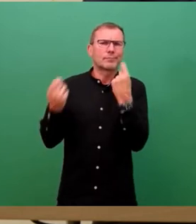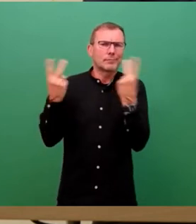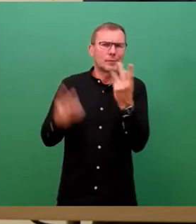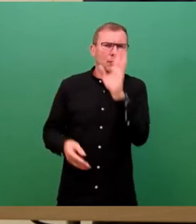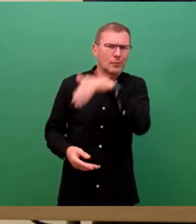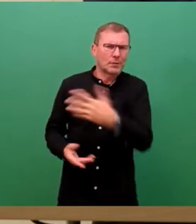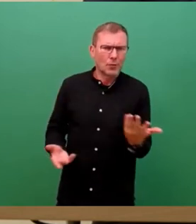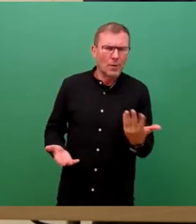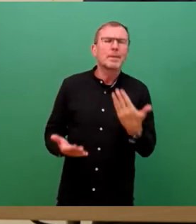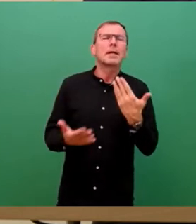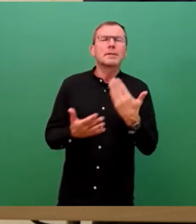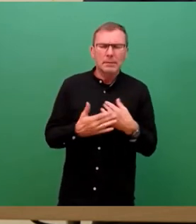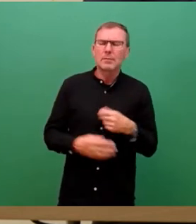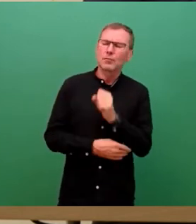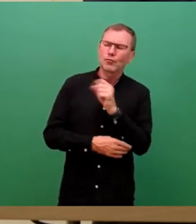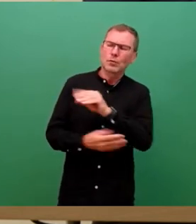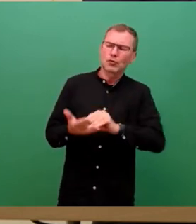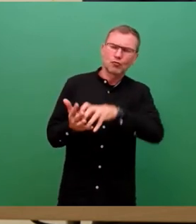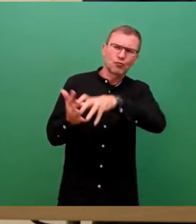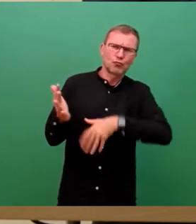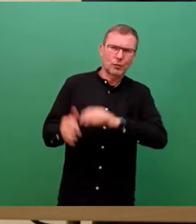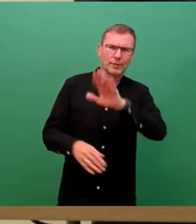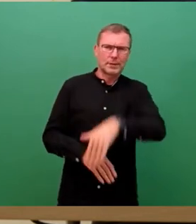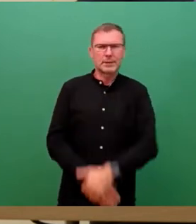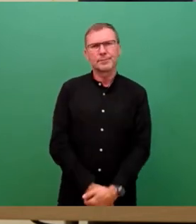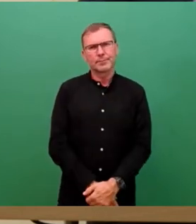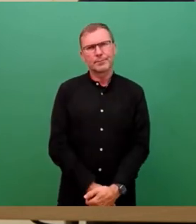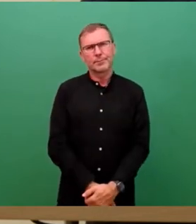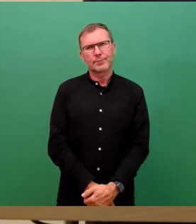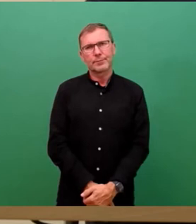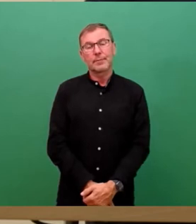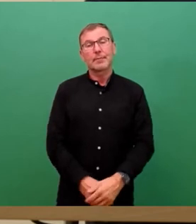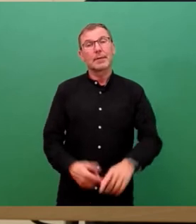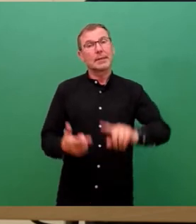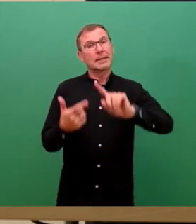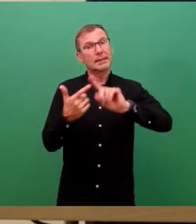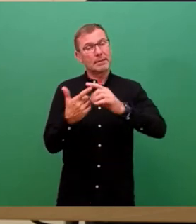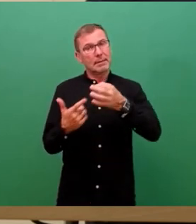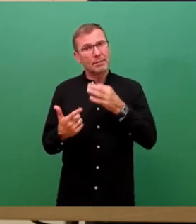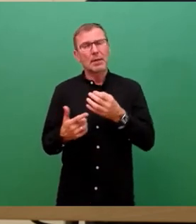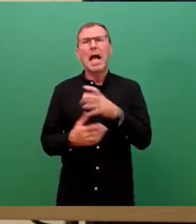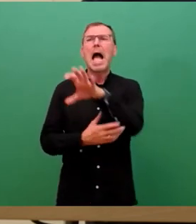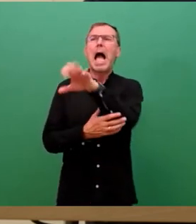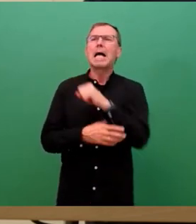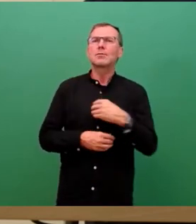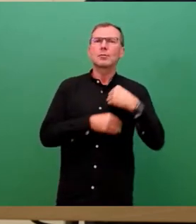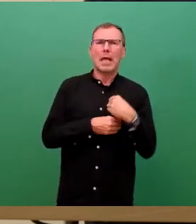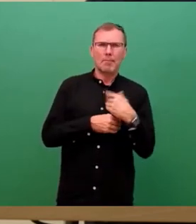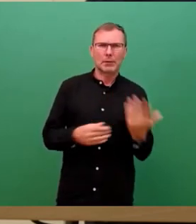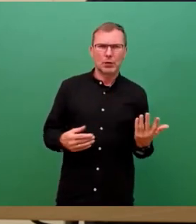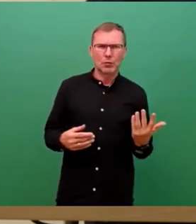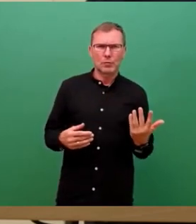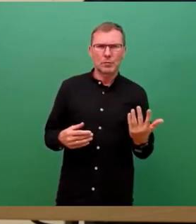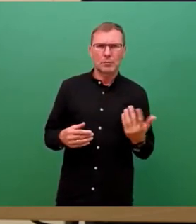haben wir für Sie mal da. Auf die zweiten Fragen, was die Einzugsermächtigung angeht und